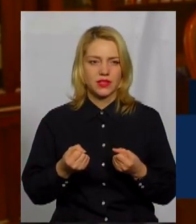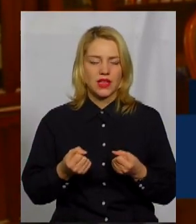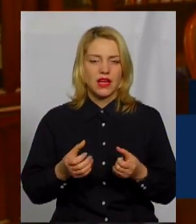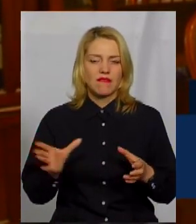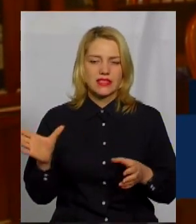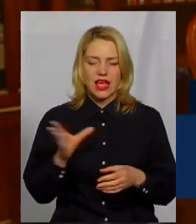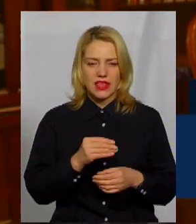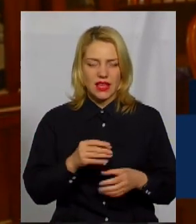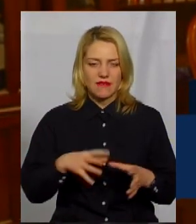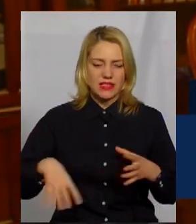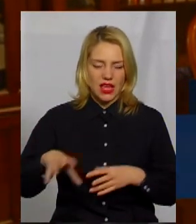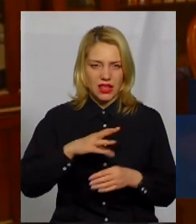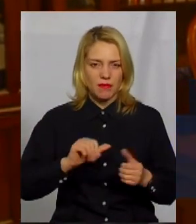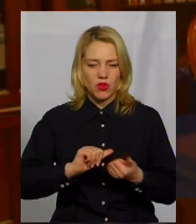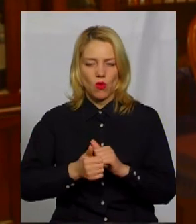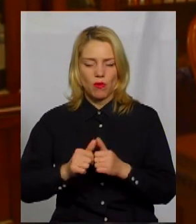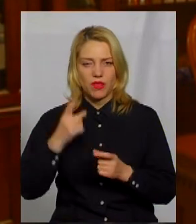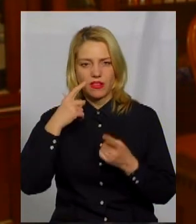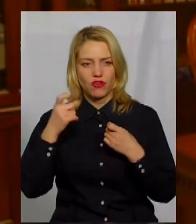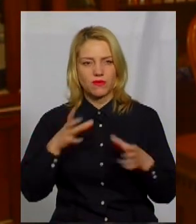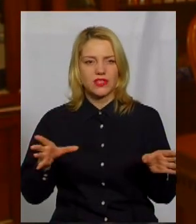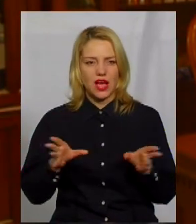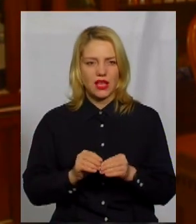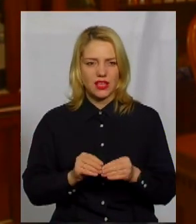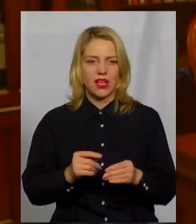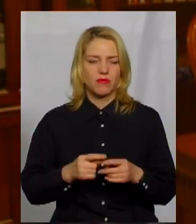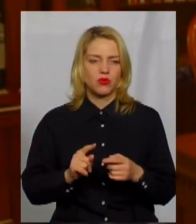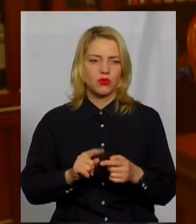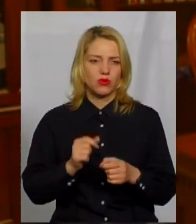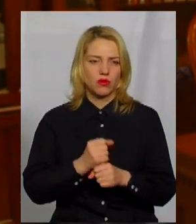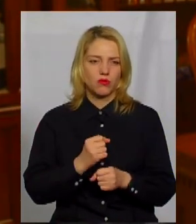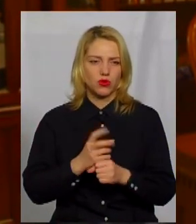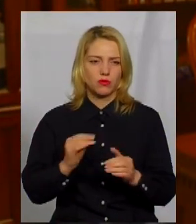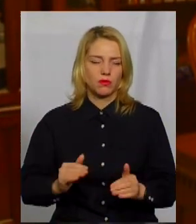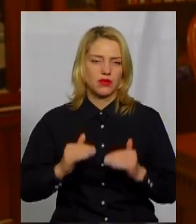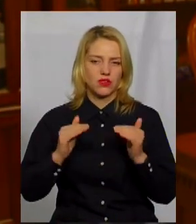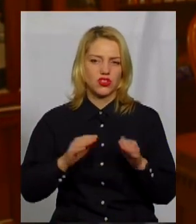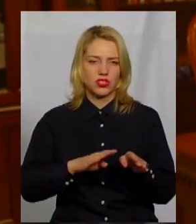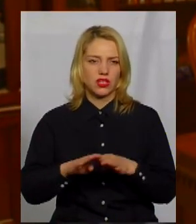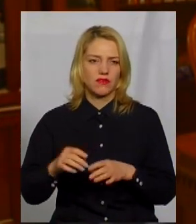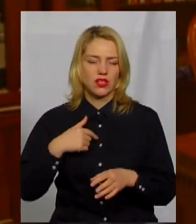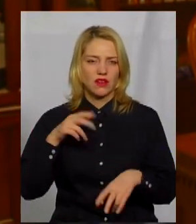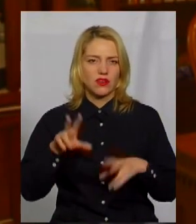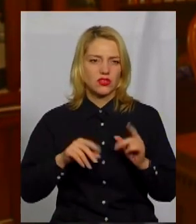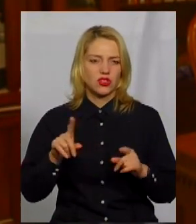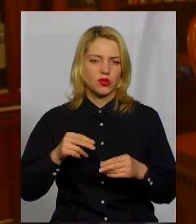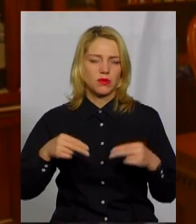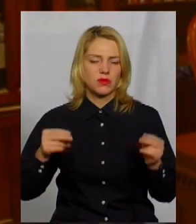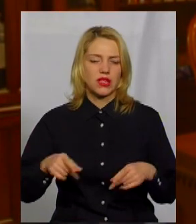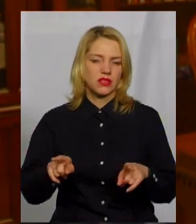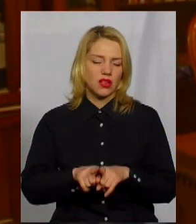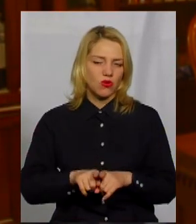інформацією, взаємну роботу по підвищенню ролі громадянського суспільства області. Я вважаю, що підписання такого